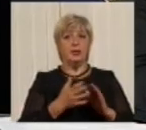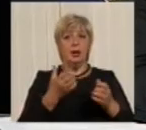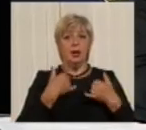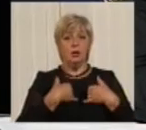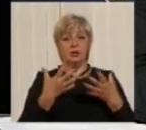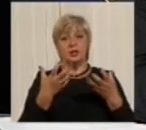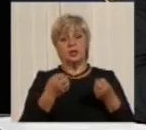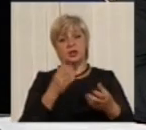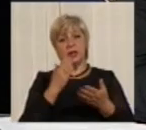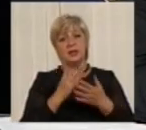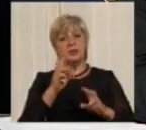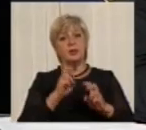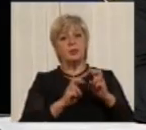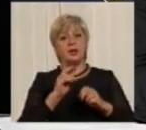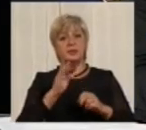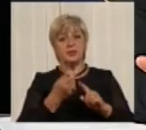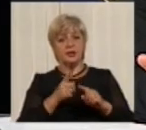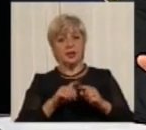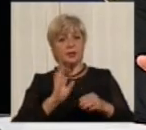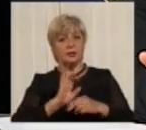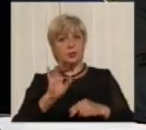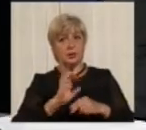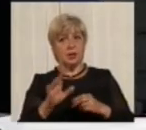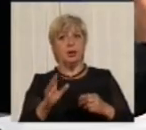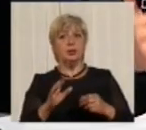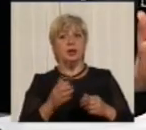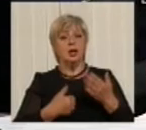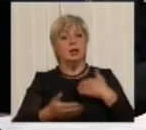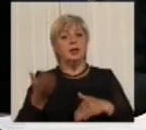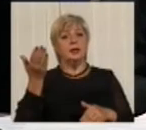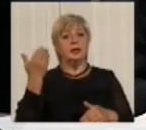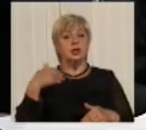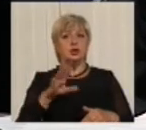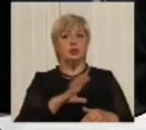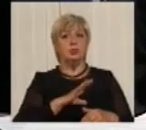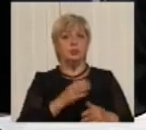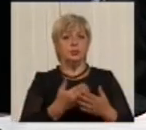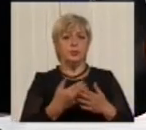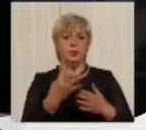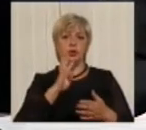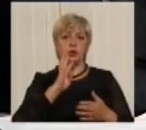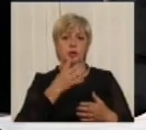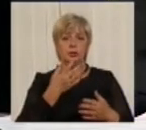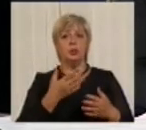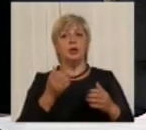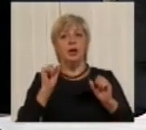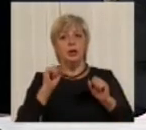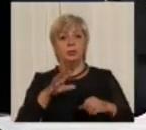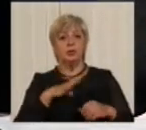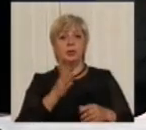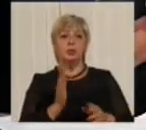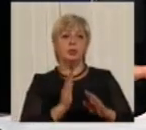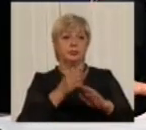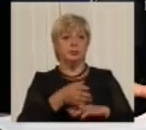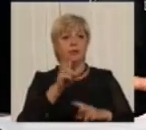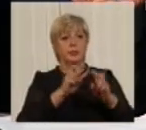підприємства, які їх випускають. І раніше було, це роки чотири назад, можна було прийти на підприємство